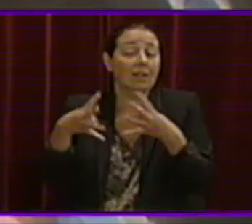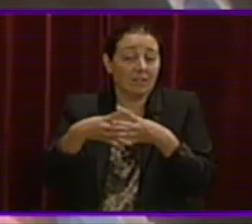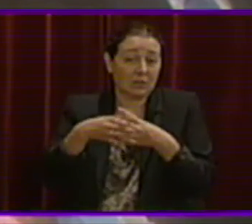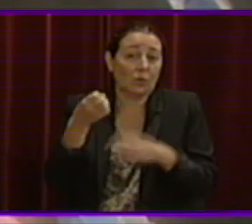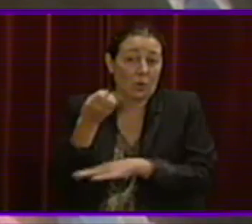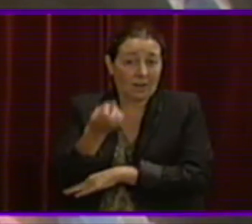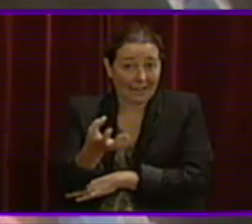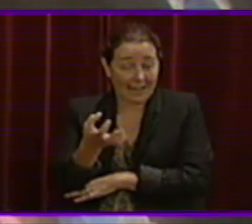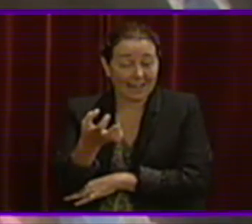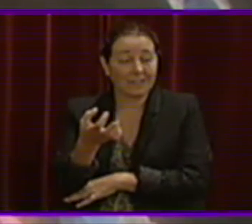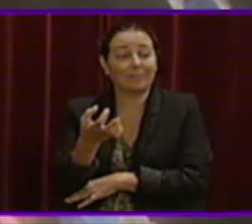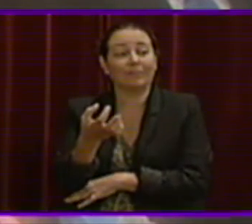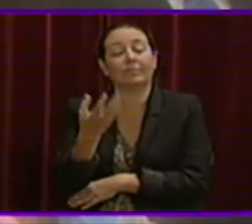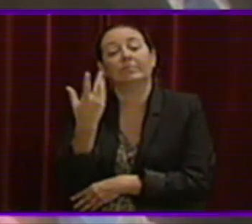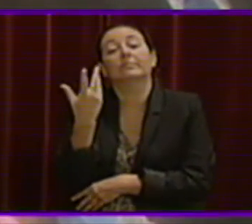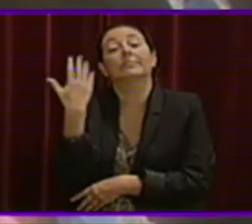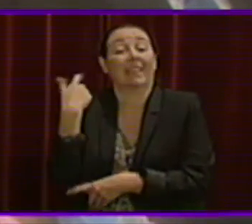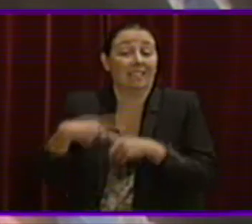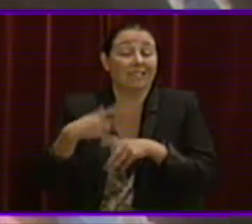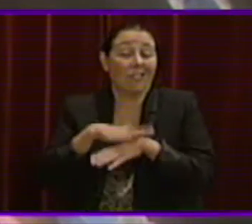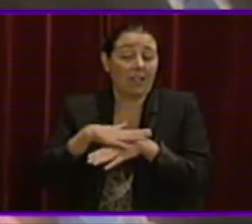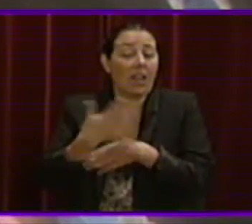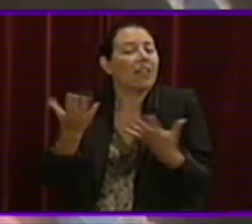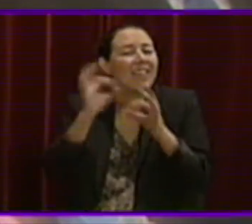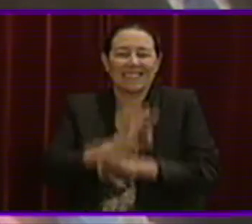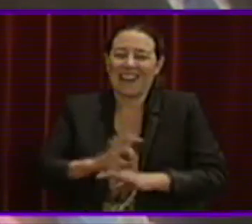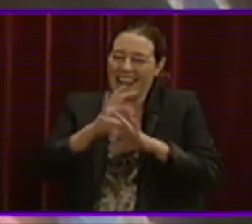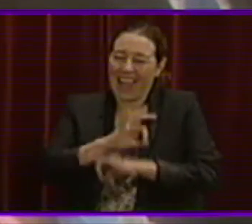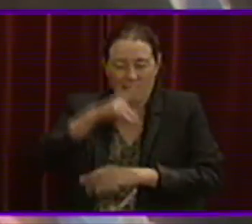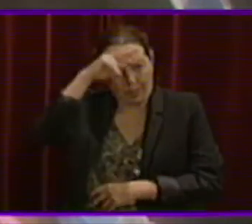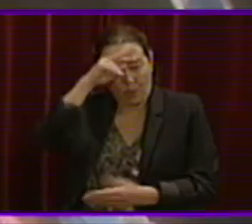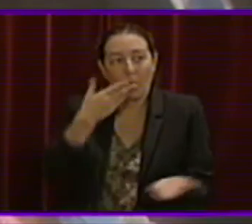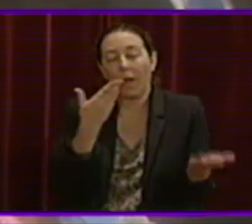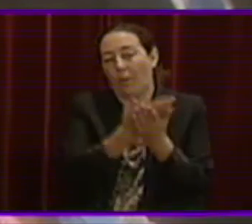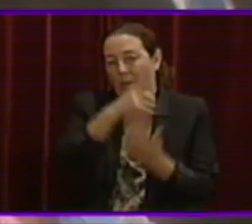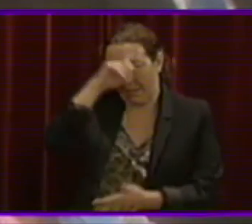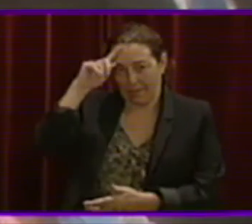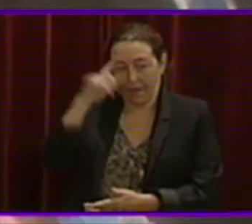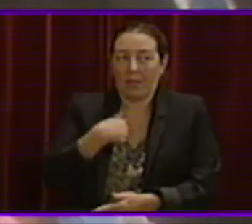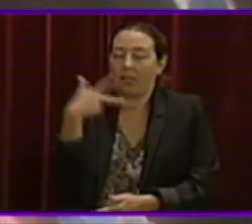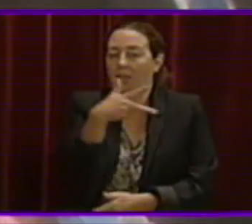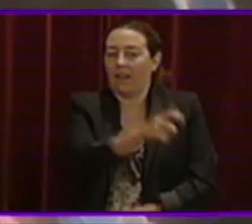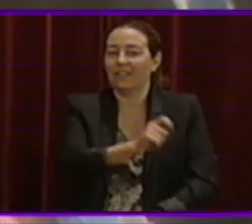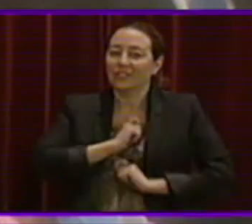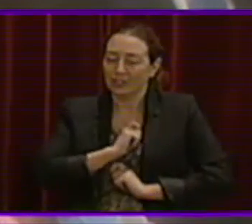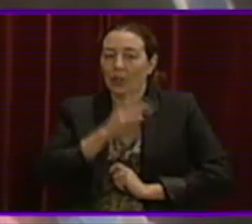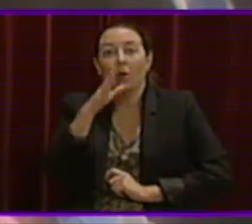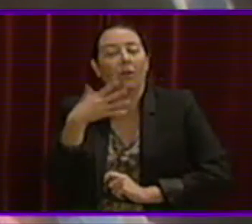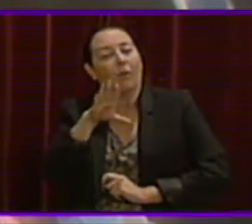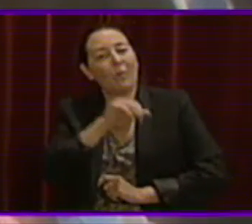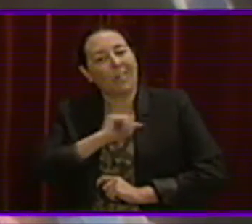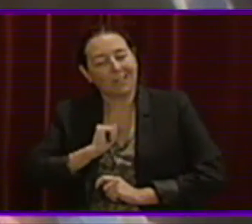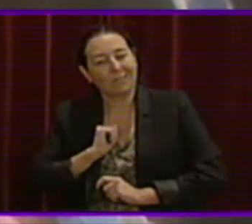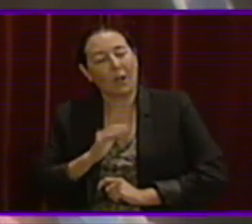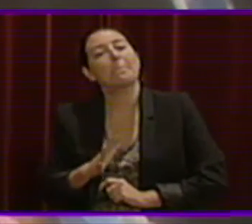de tren va fer que ningú d'aquest govern es preocupa per reclamar de Madrid allò que mos correspon com a comunitat autònoma i que,